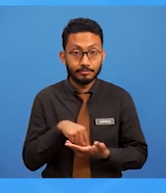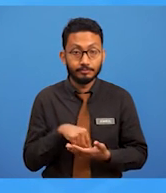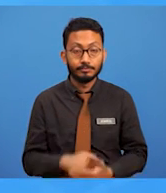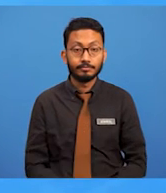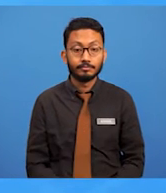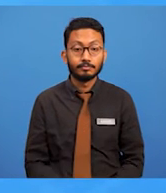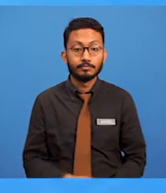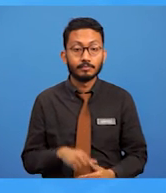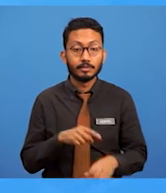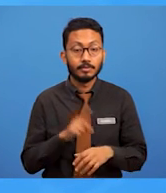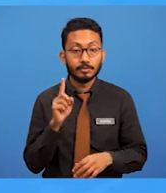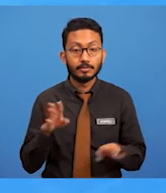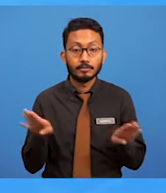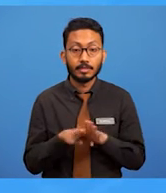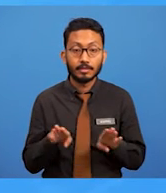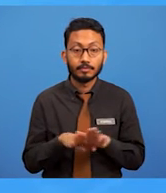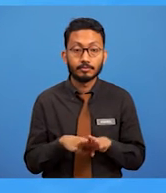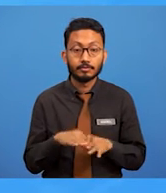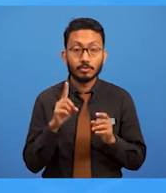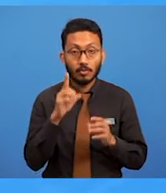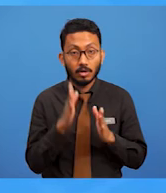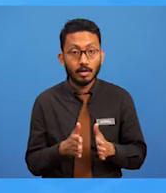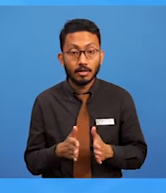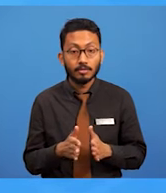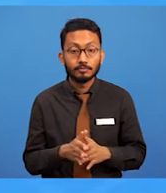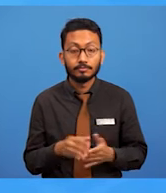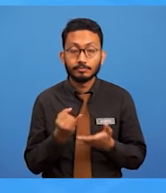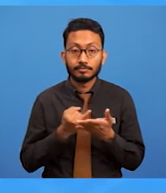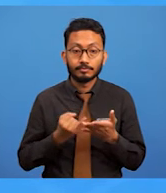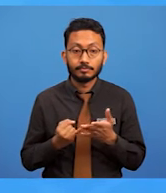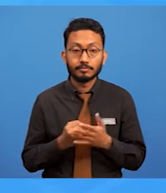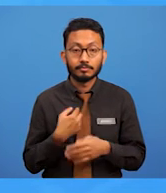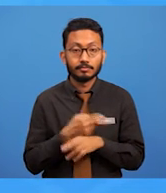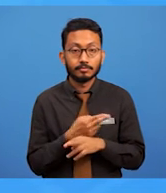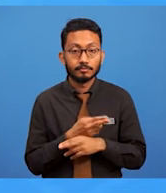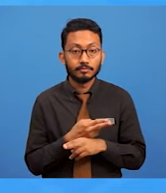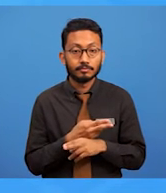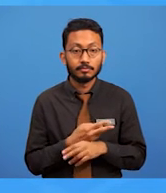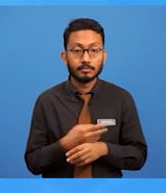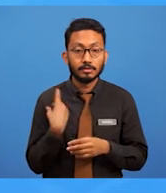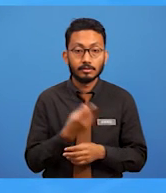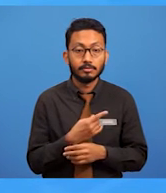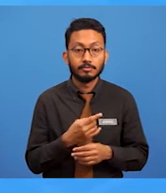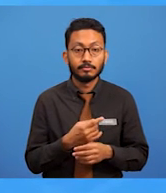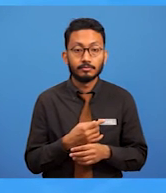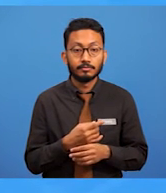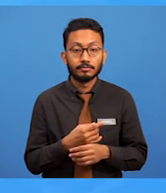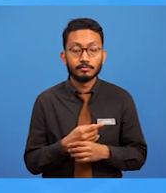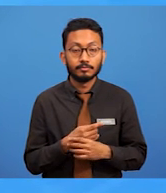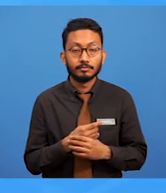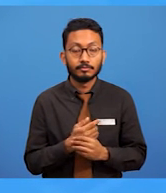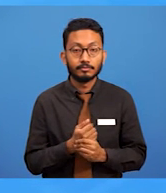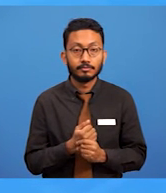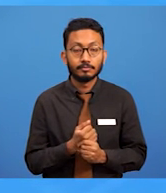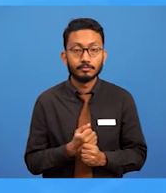Di mana sebagai seorang preka grafik ilustrasi, kita harus mengenal pasti